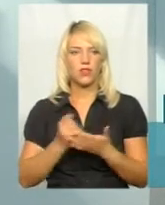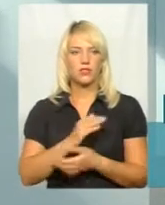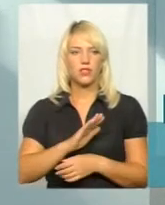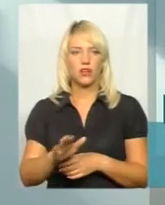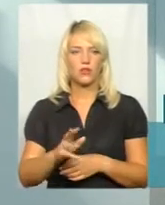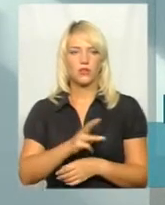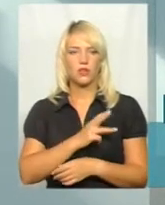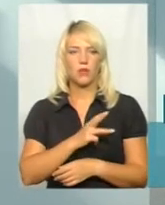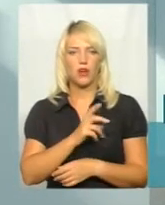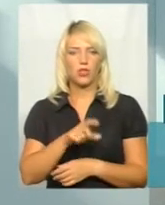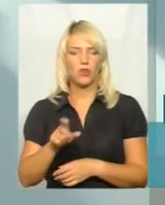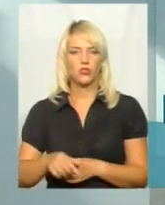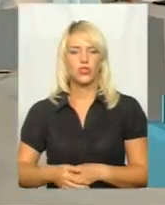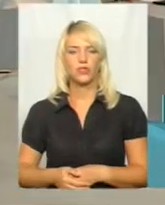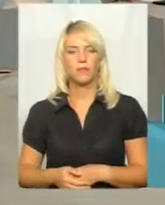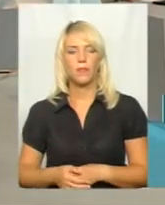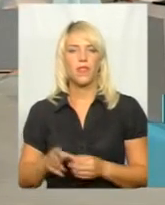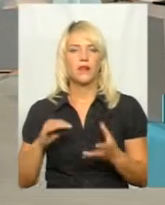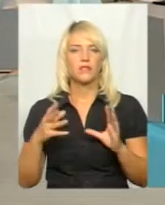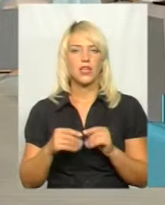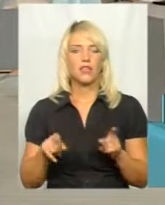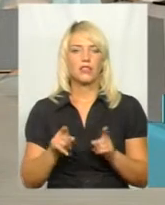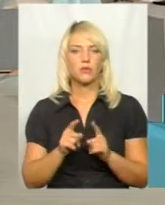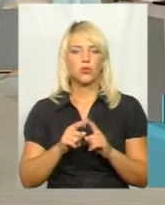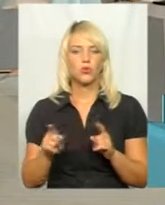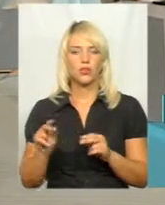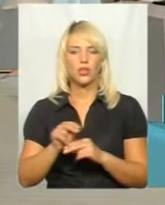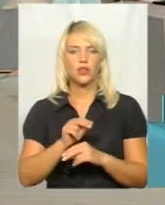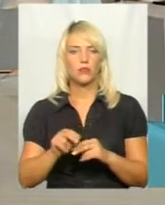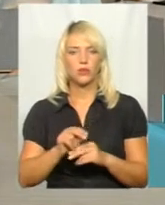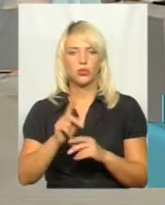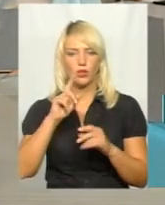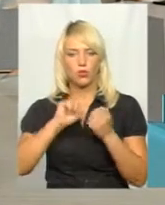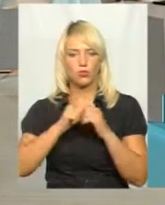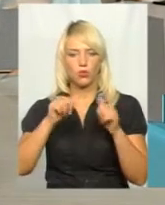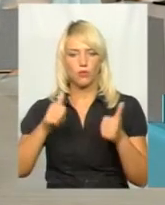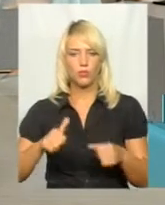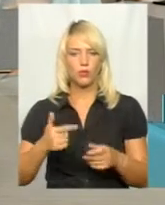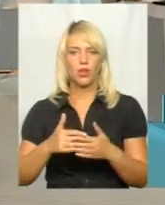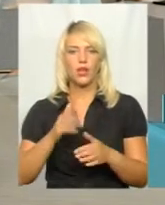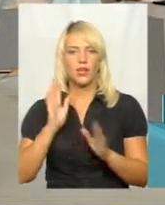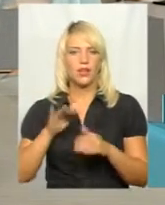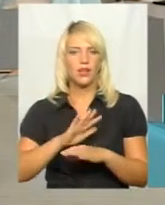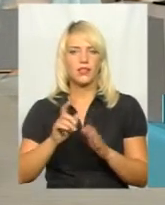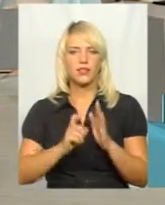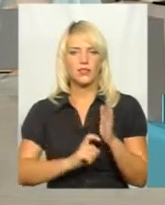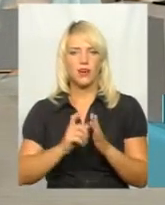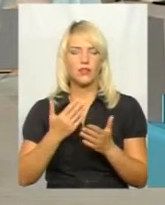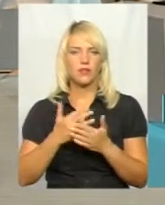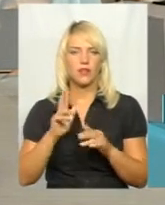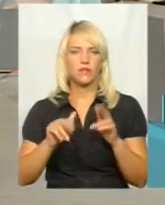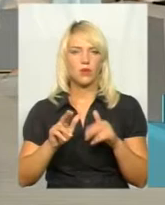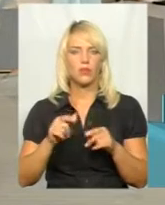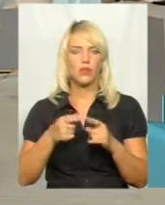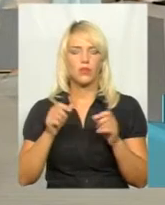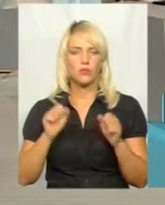бажаючих. А взагалі, отакий поточний ремонт скульптур, ну, нехай не зварювання, наприклад, фарбування, до прикладу, от можна розглядати як